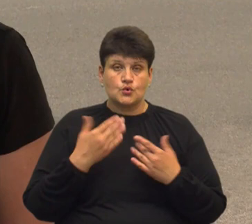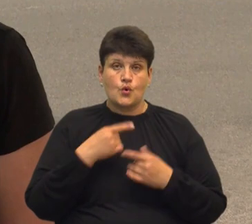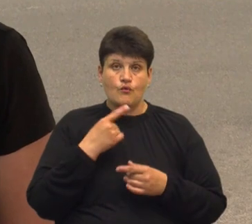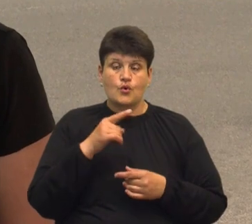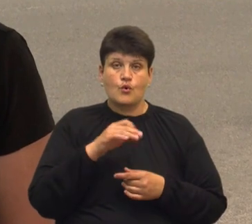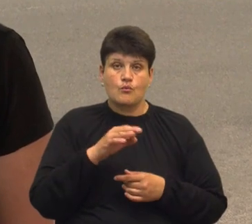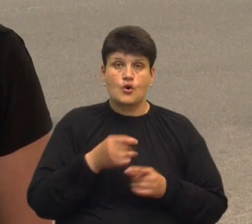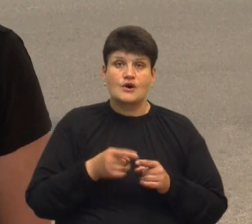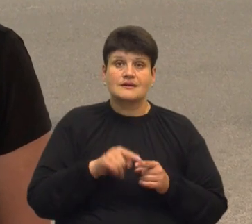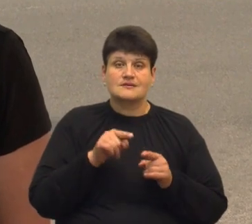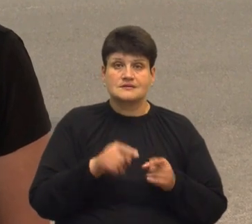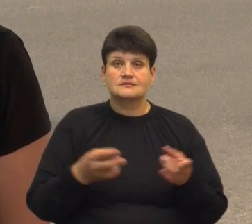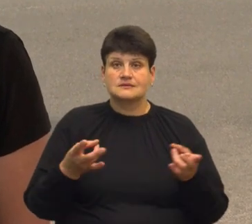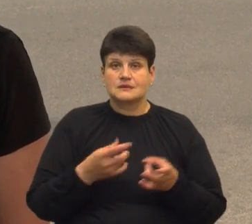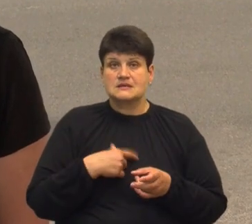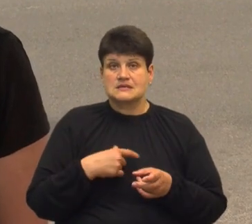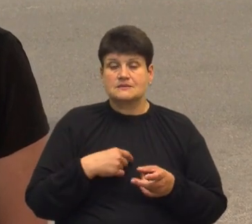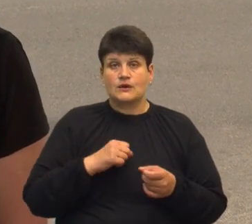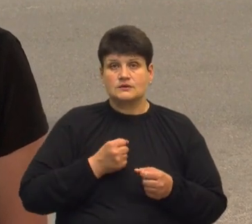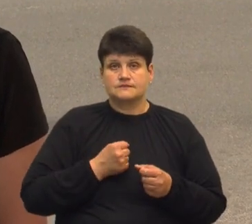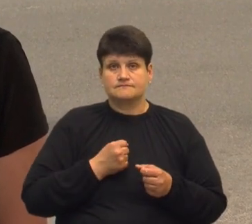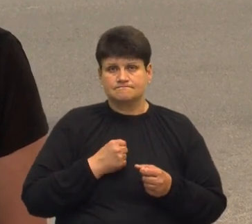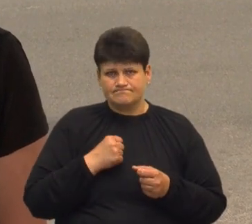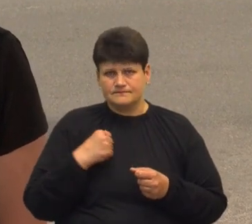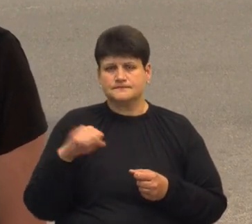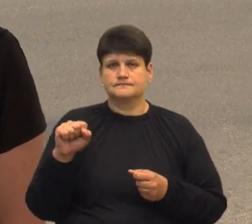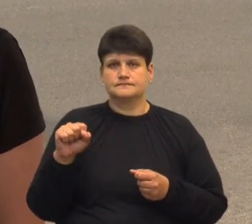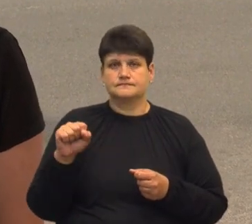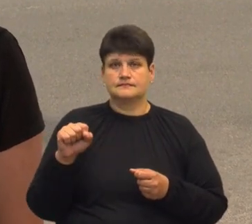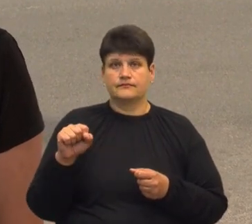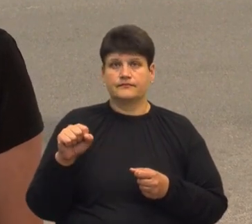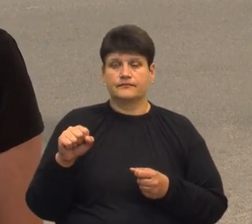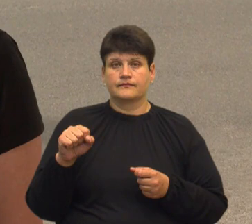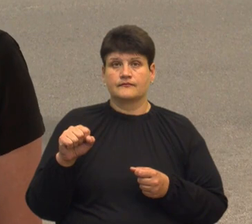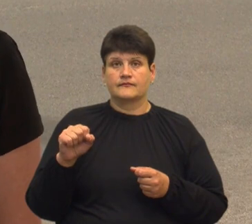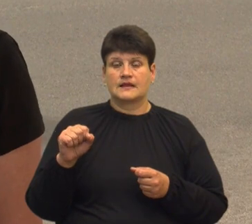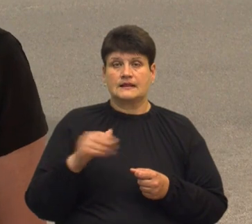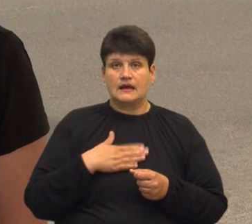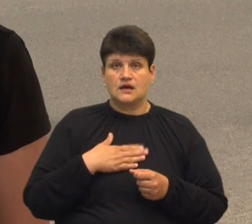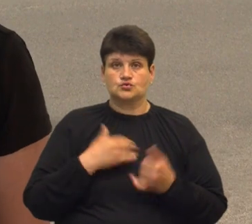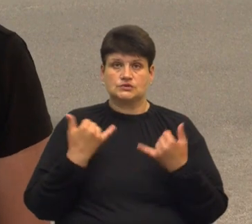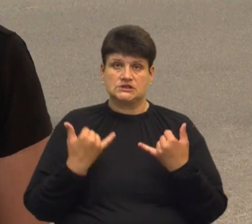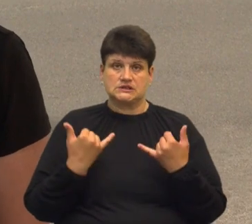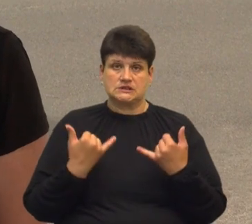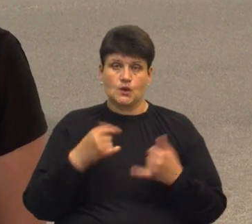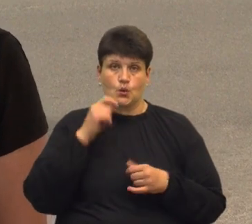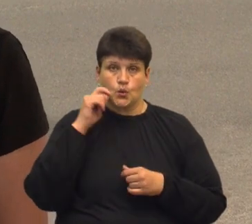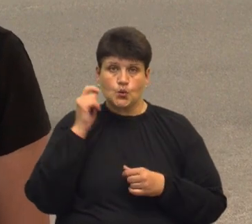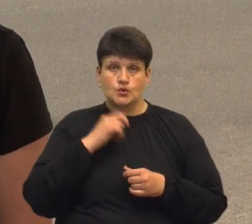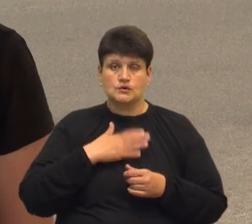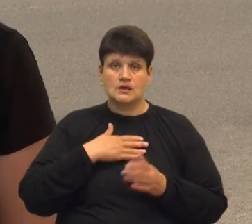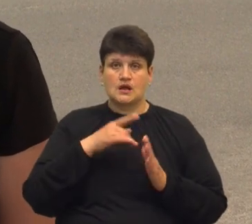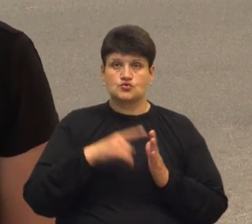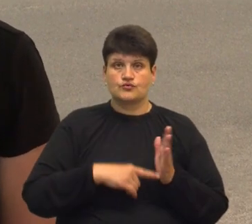треба себе якось перебороти і все ж таки налаштувати на нашу зараз, таку українську нашу біру.